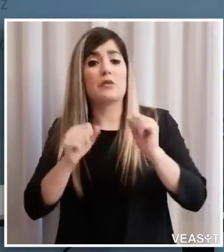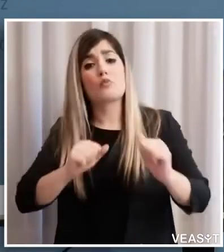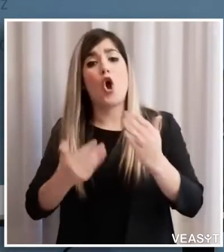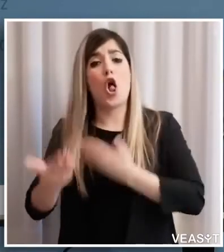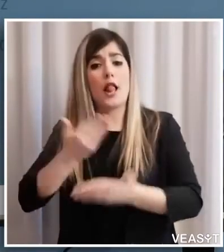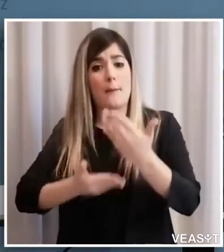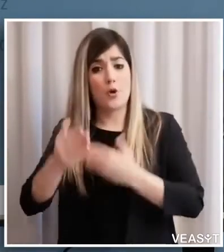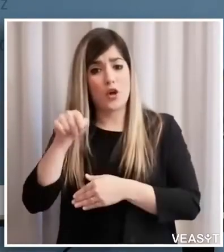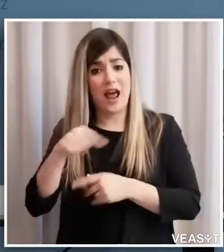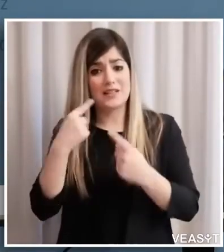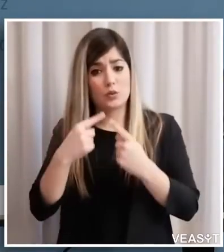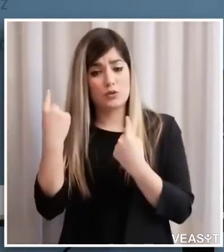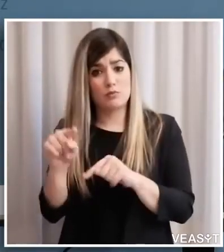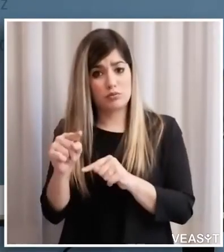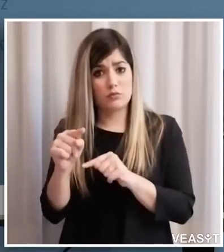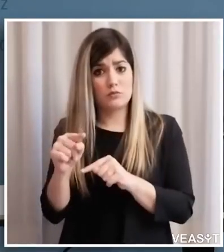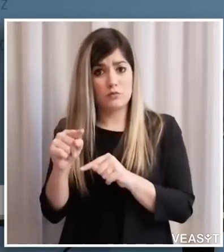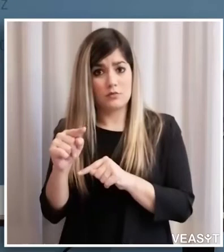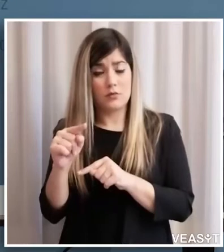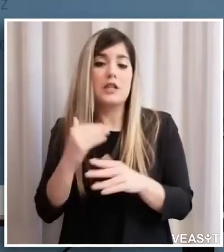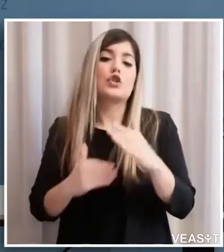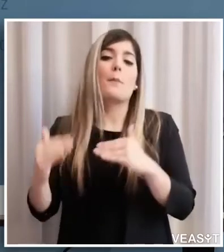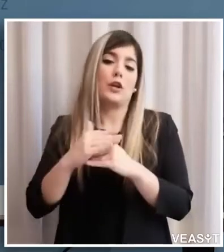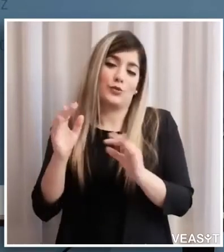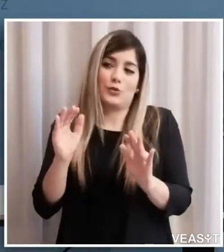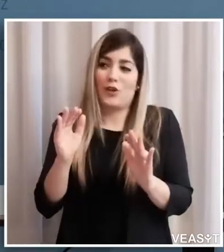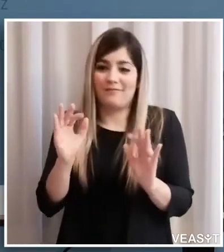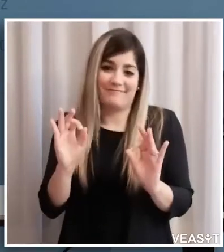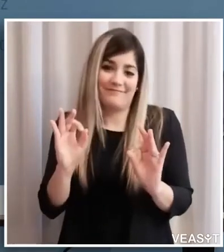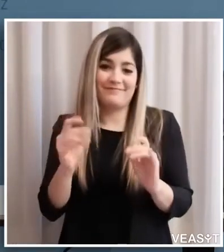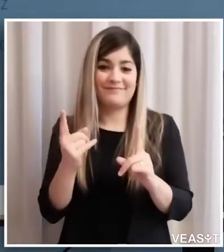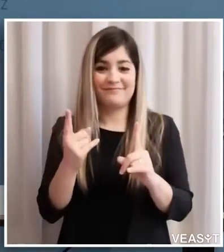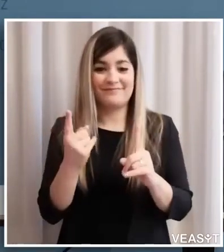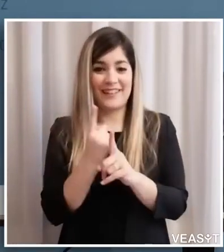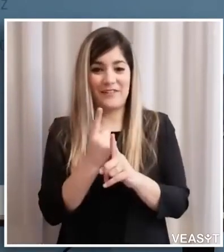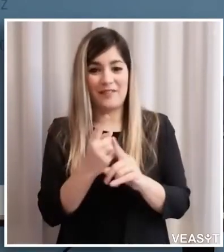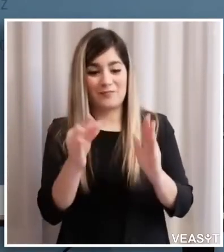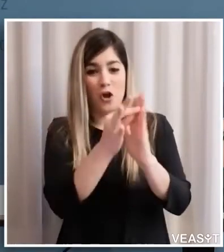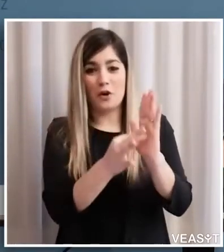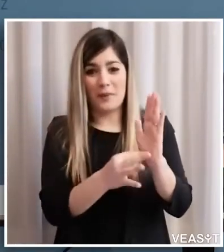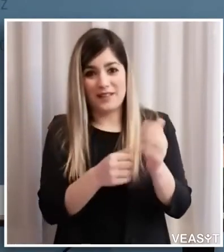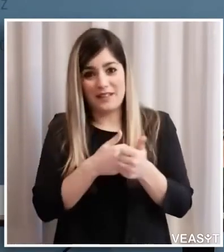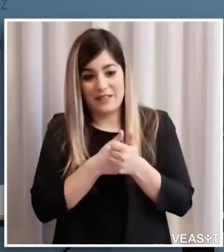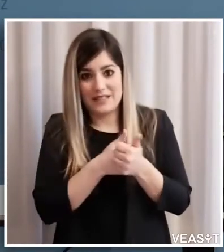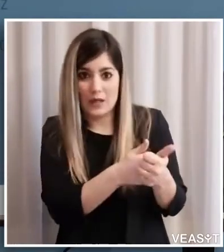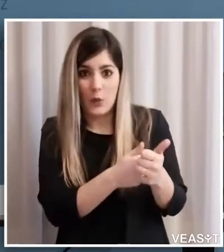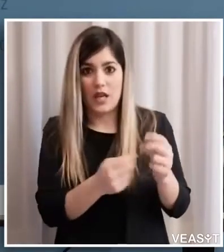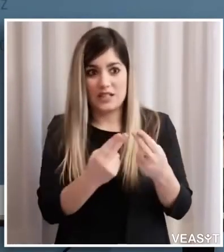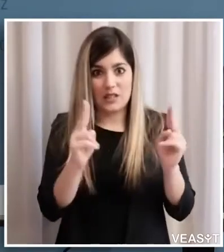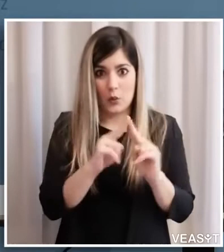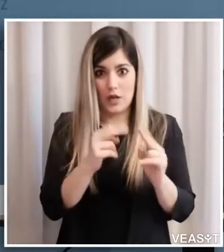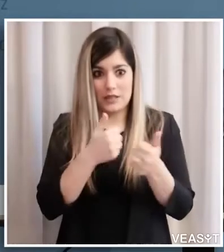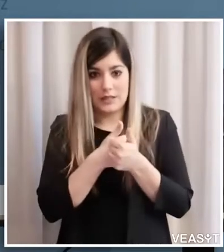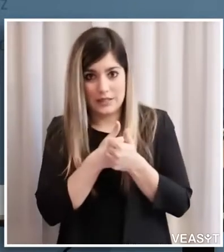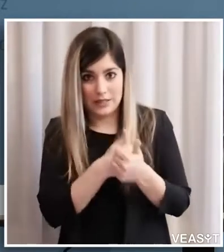situazioni soprattutto ovviamente nel pieno rispetto di tutte le normative e tutte le prescrizioni di sicurezza e queste attività si possono svolgere